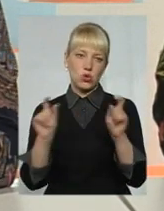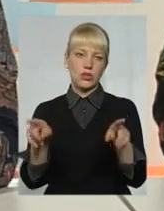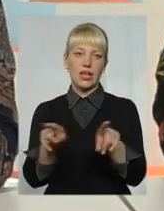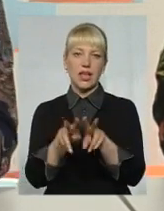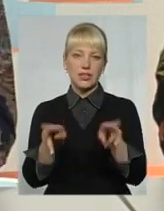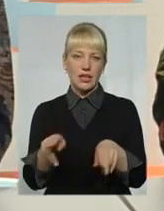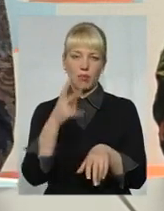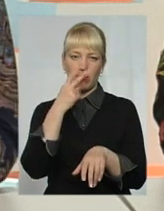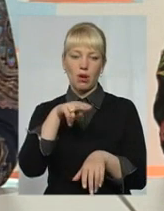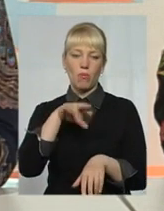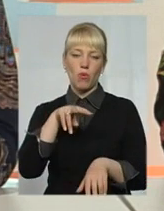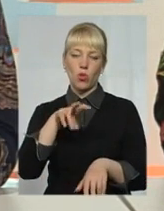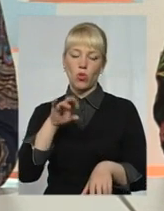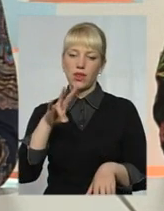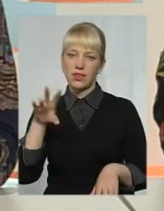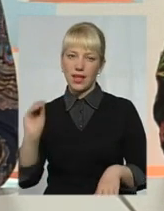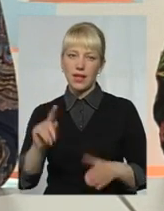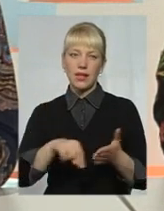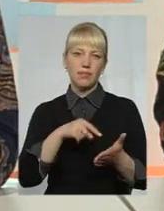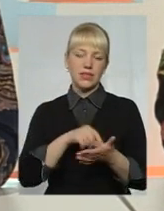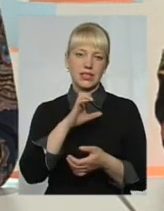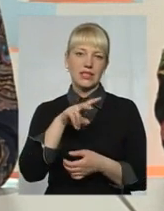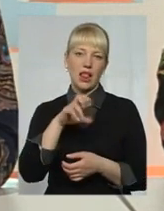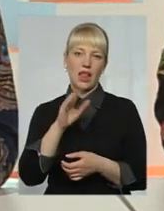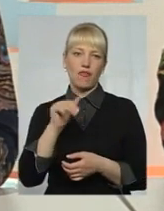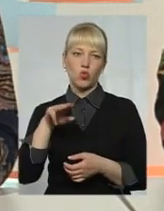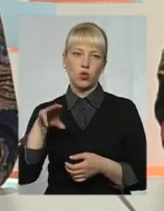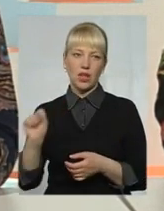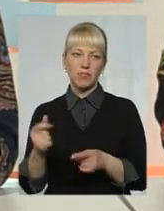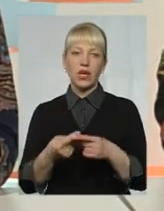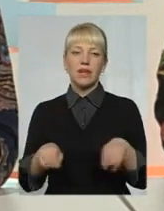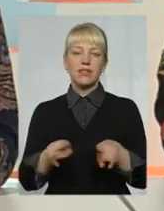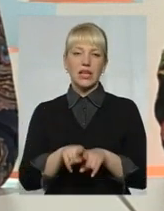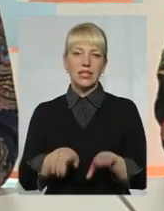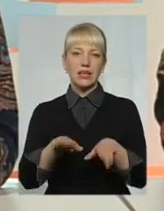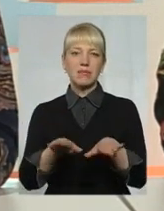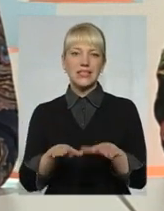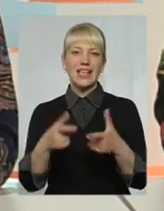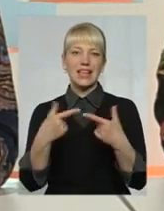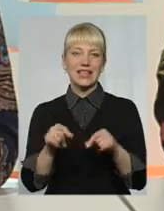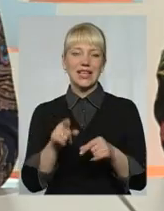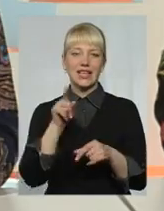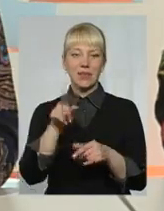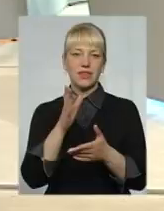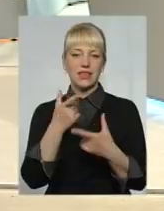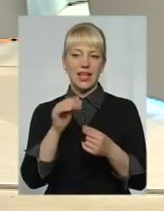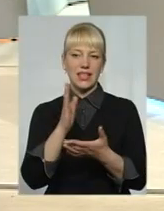бачимо по Полонному і по місті Славуті. Тобто, саме в такі міста, там, де є проблеми, там, де є